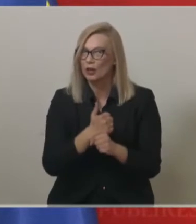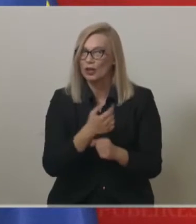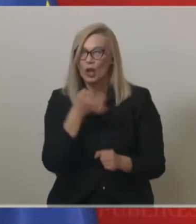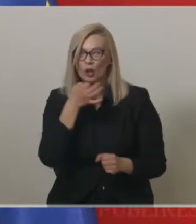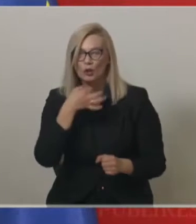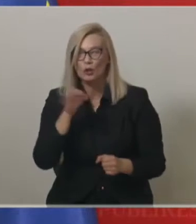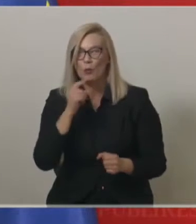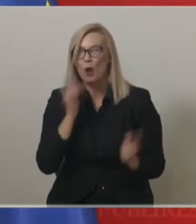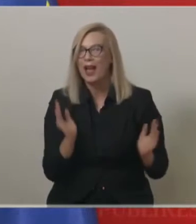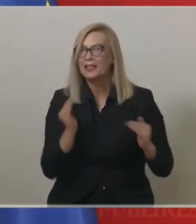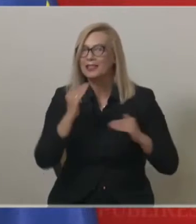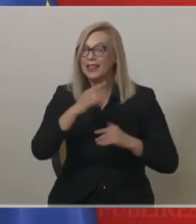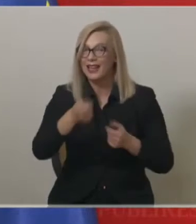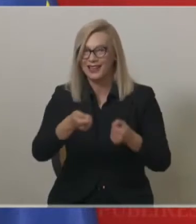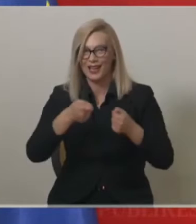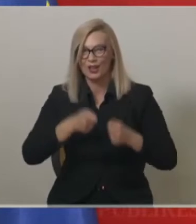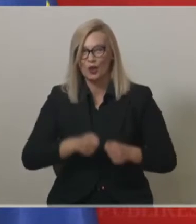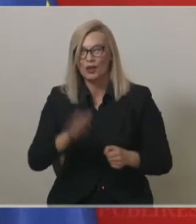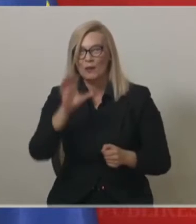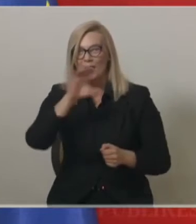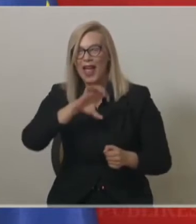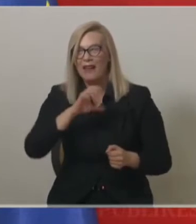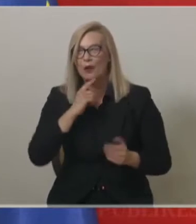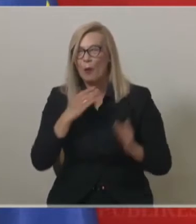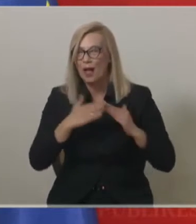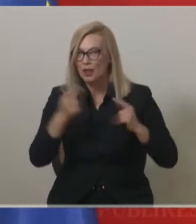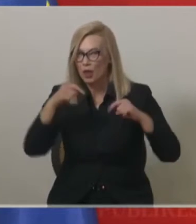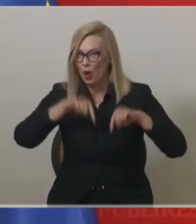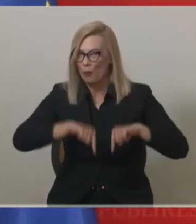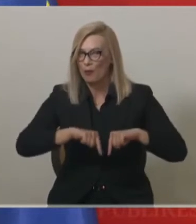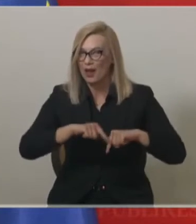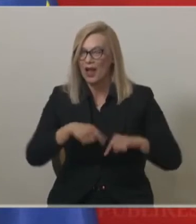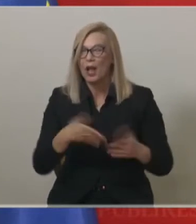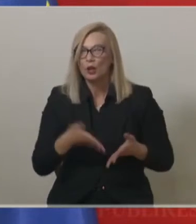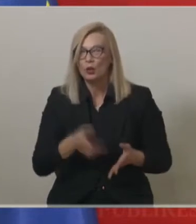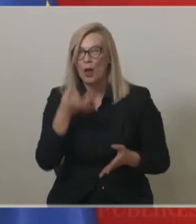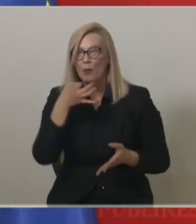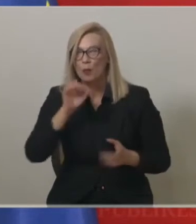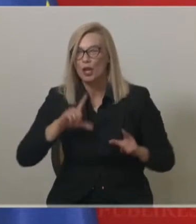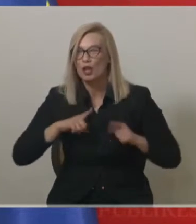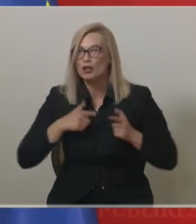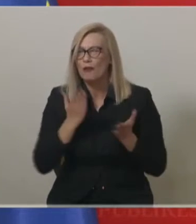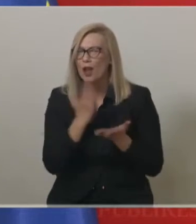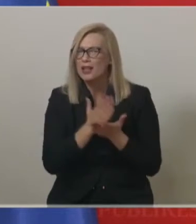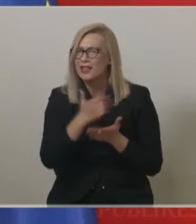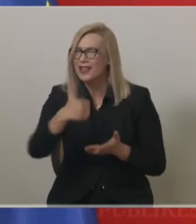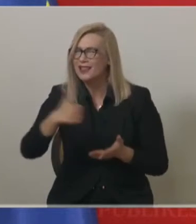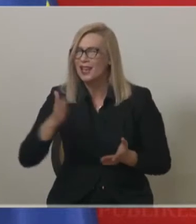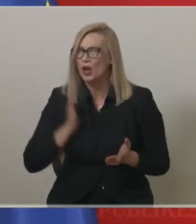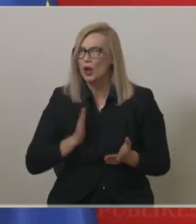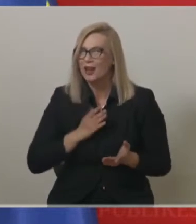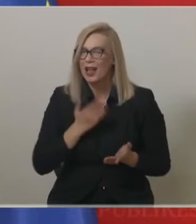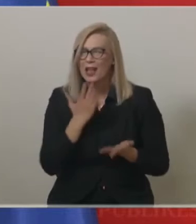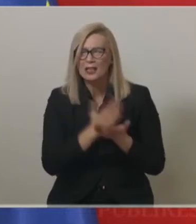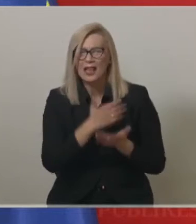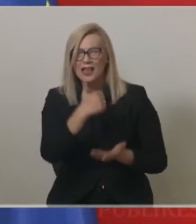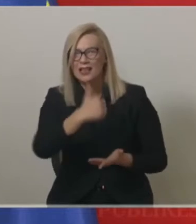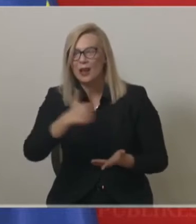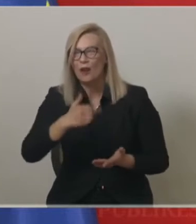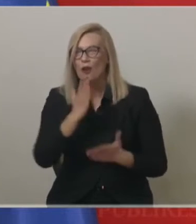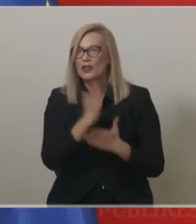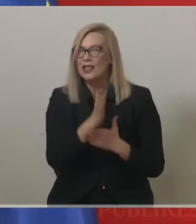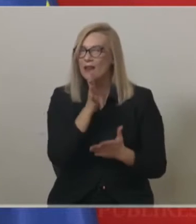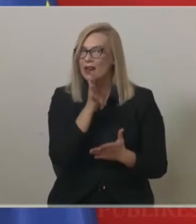подобар стандарт ја носиме Европа дома, а тоа значи подобар живот за секој грагени, за секој поединец во